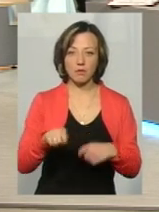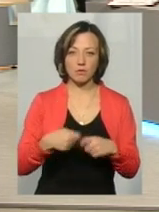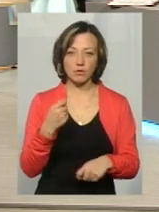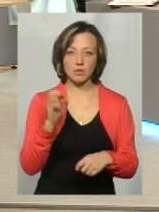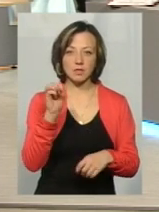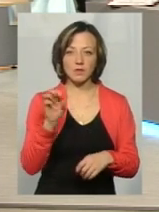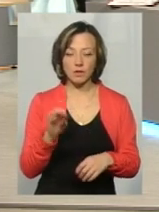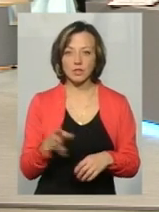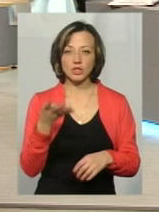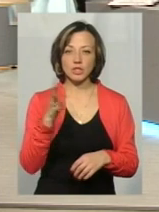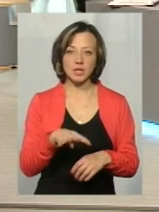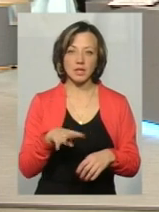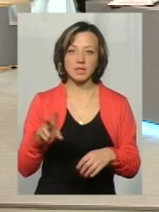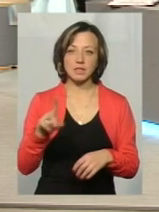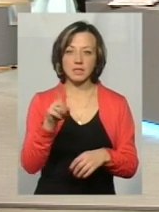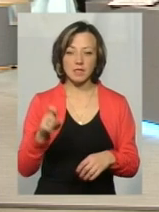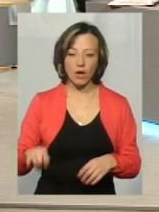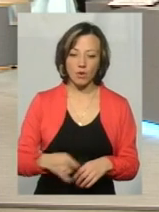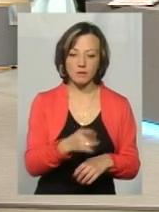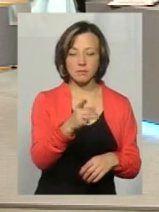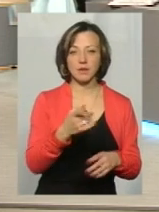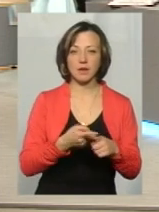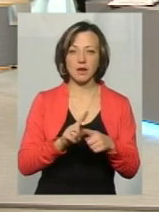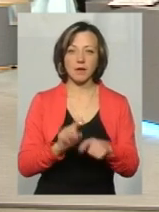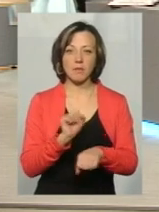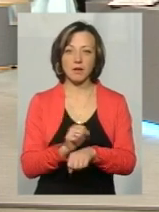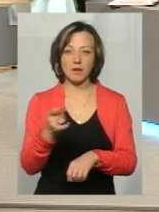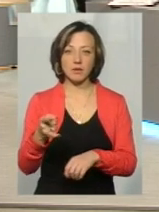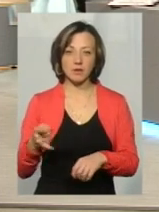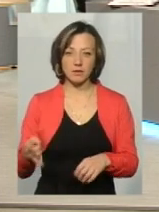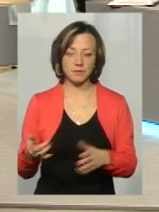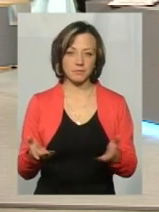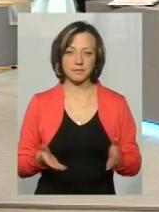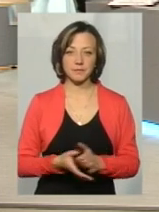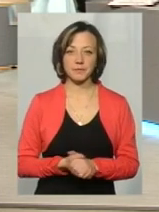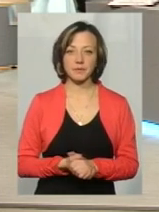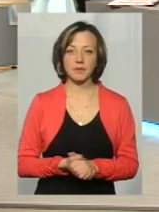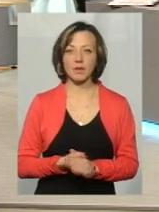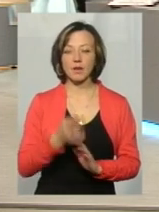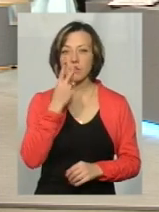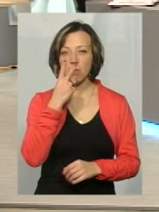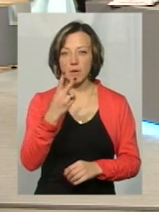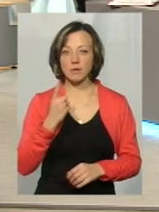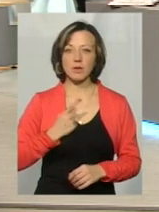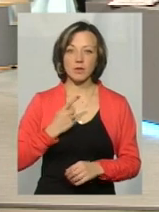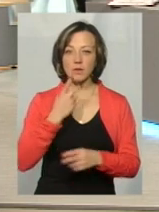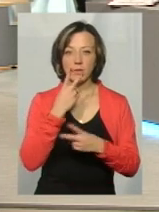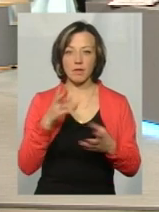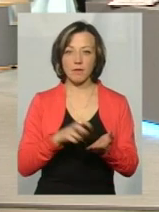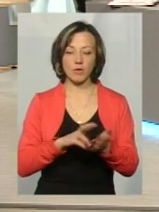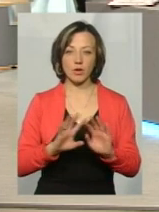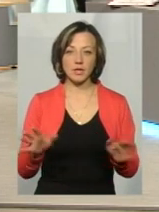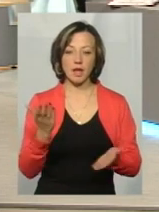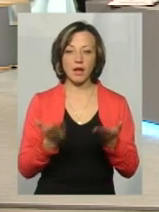світлофор, він паркується завжди під знаком 3-3-4, побачить його патрулю, не побачить, то він не боїться.